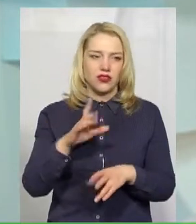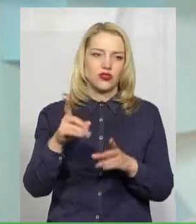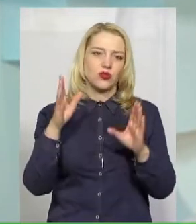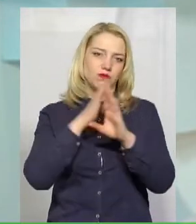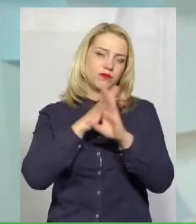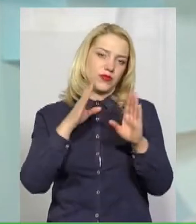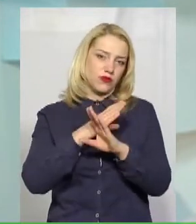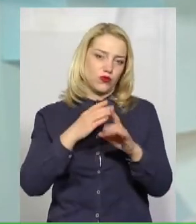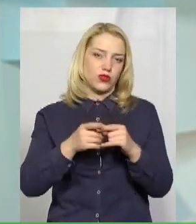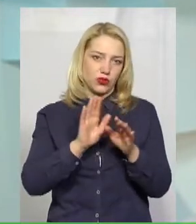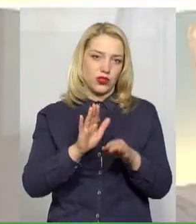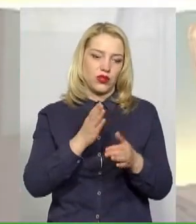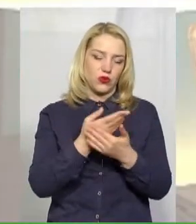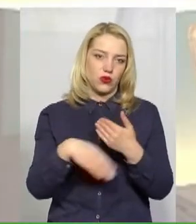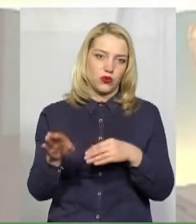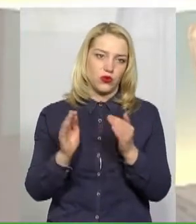повітрям і піти додому.